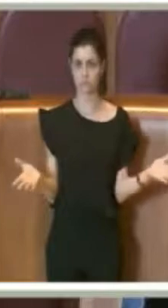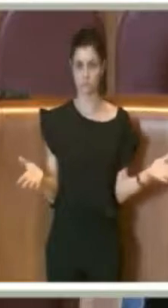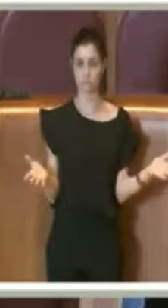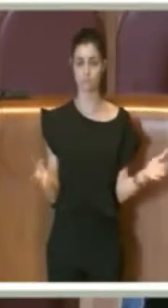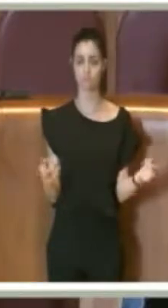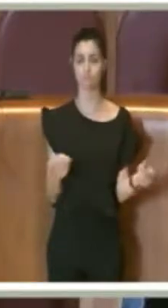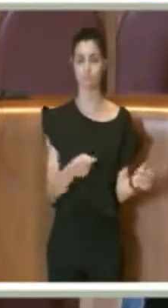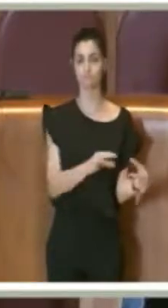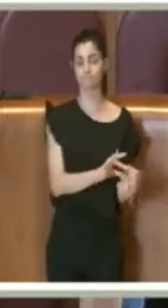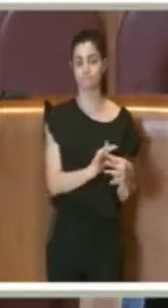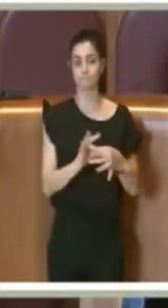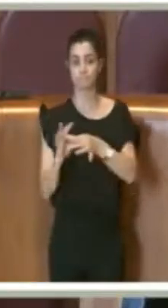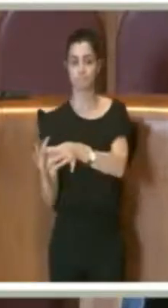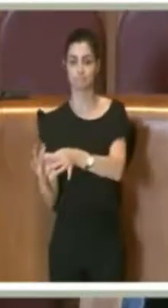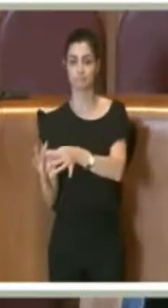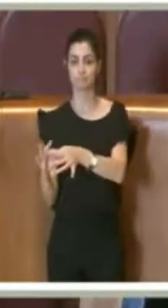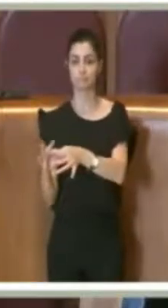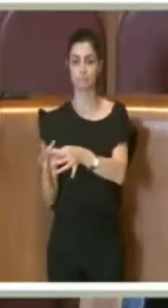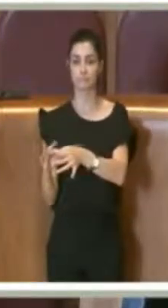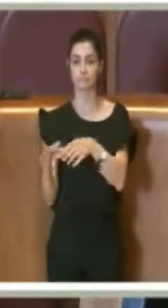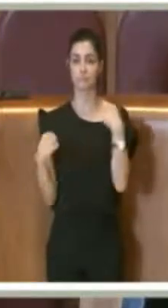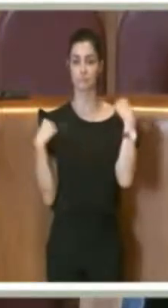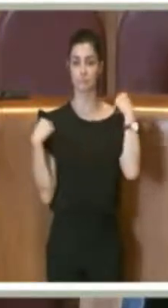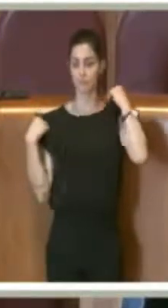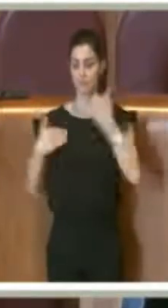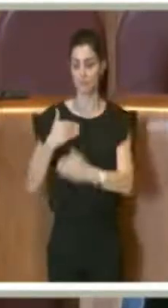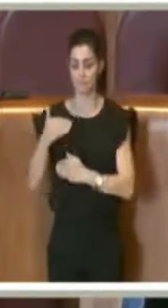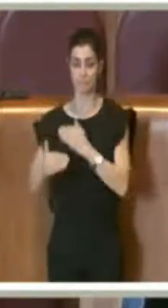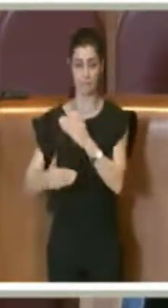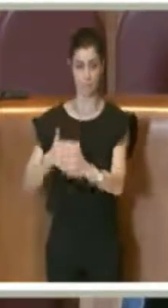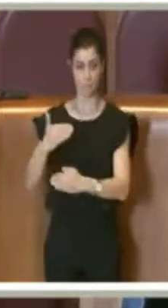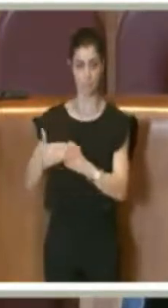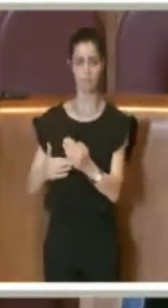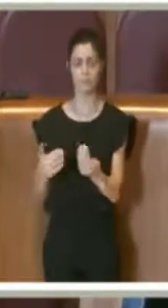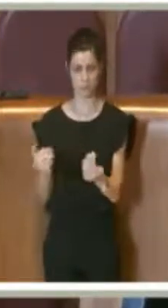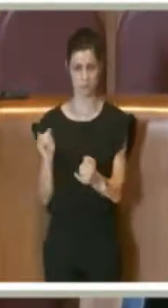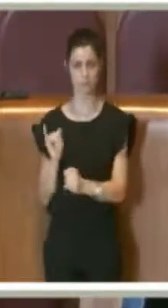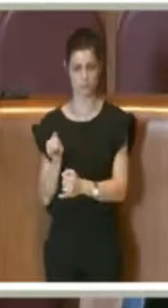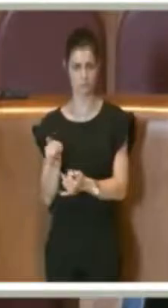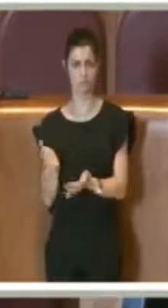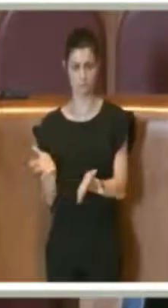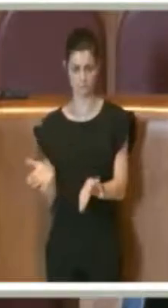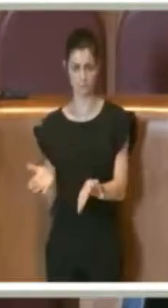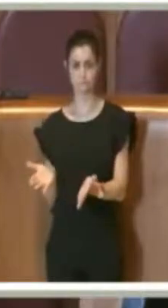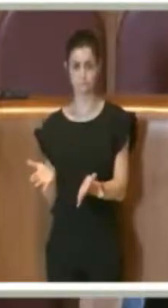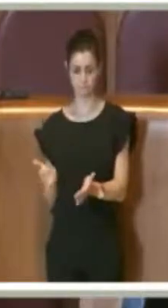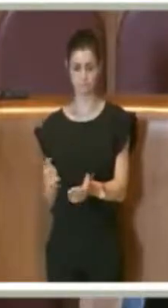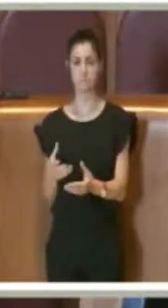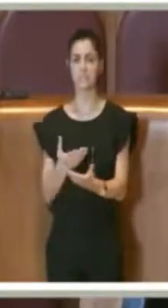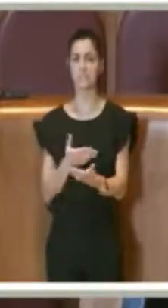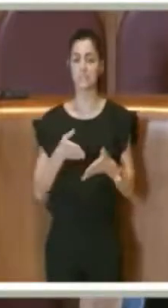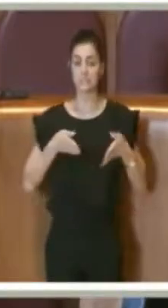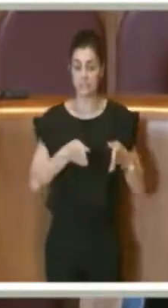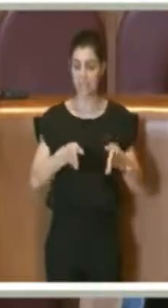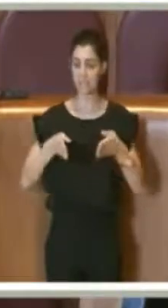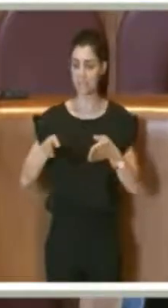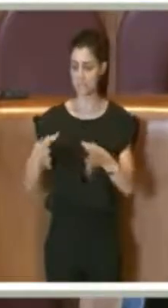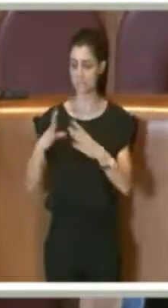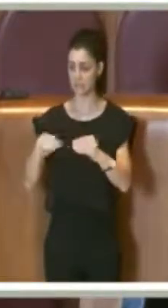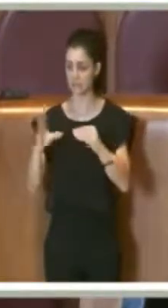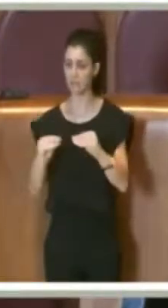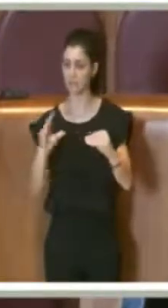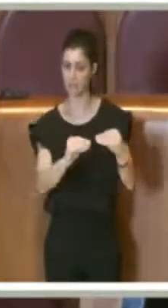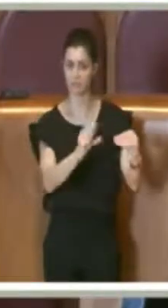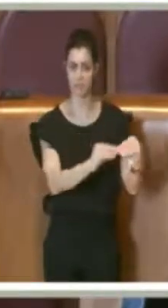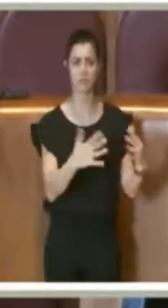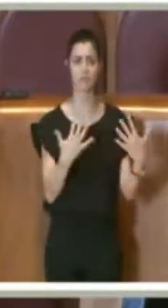chiaramente a delle miglioramenti, tant'è vero che molte strade vengono rifatte dalle